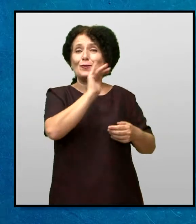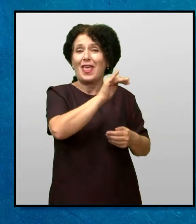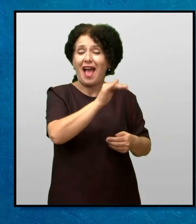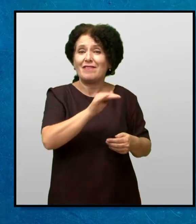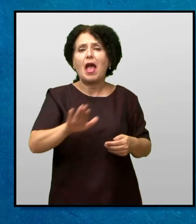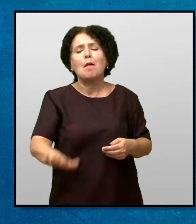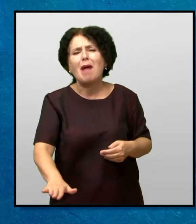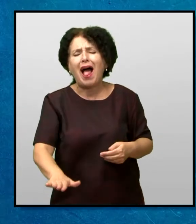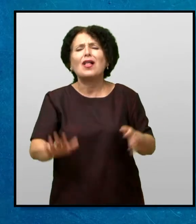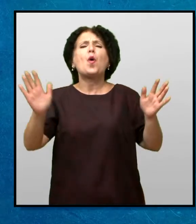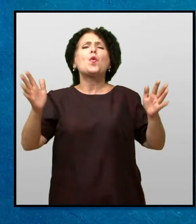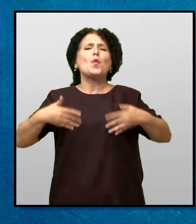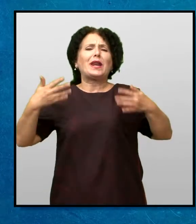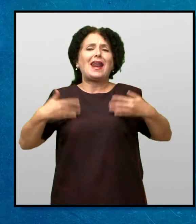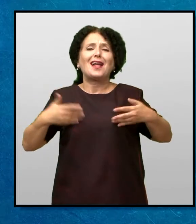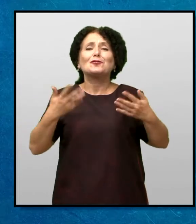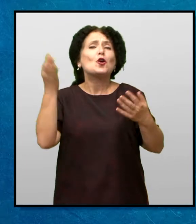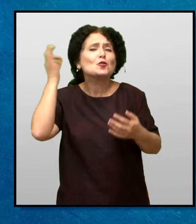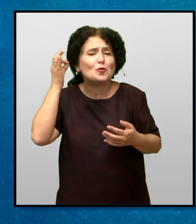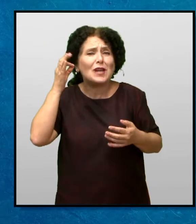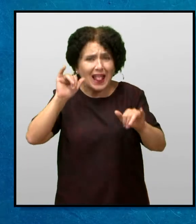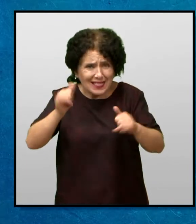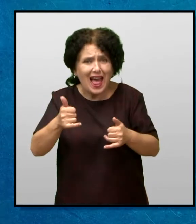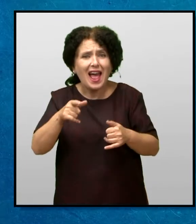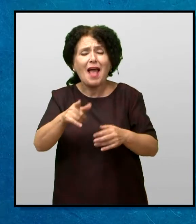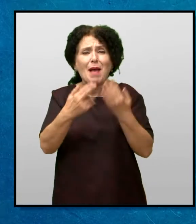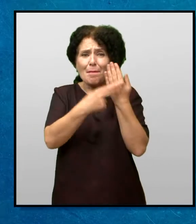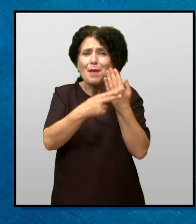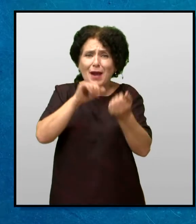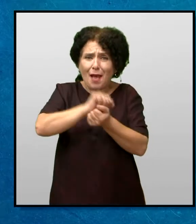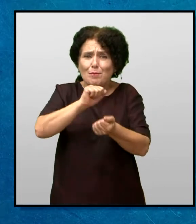Мери беше израдувана кога слушна што се случило